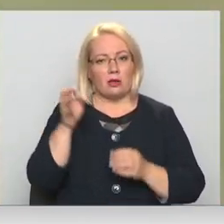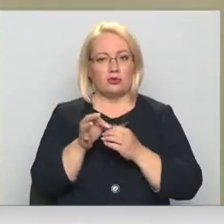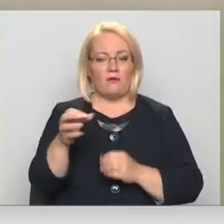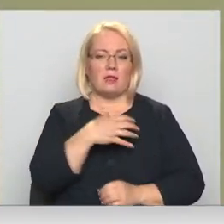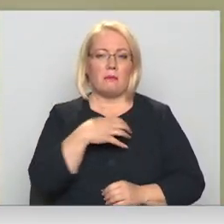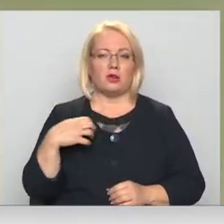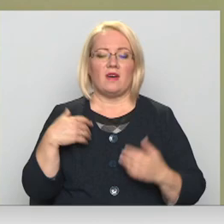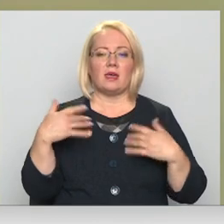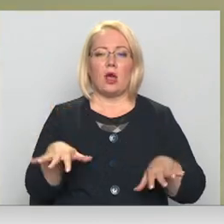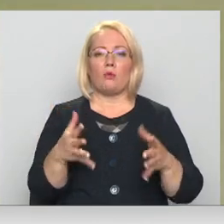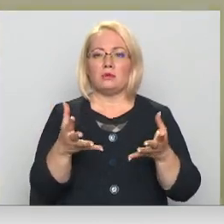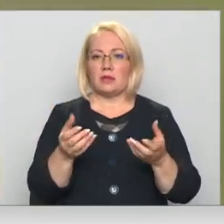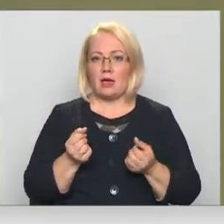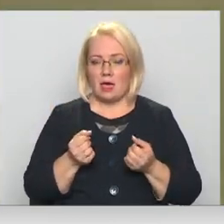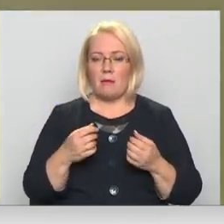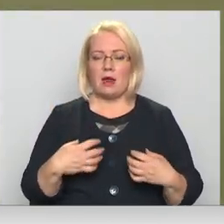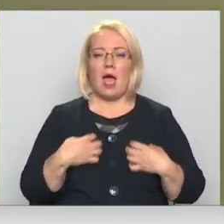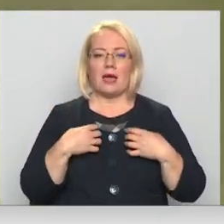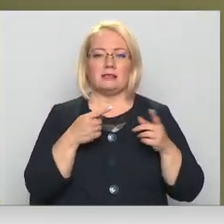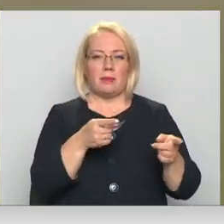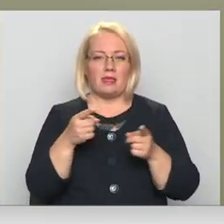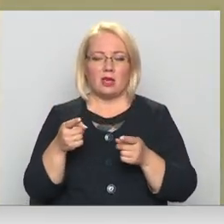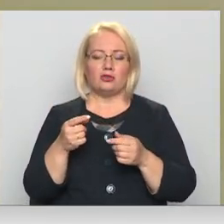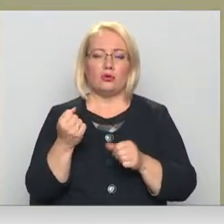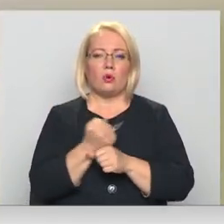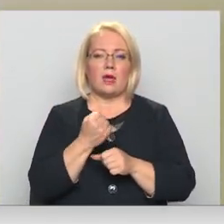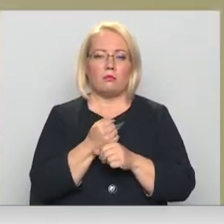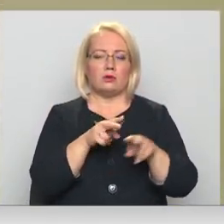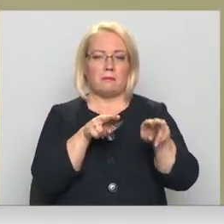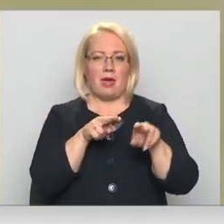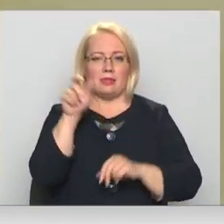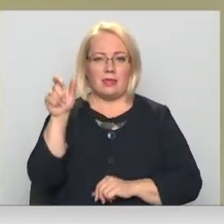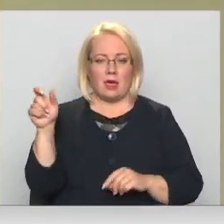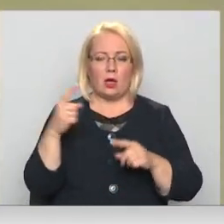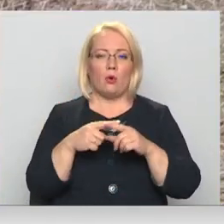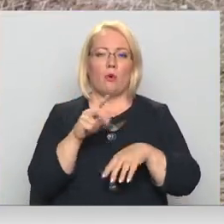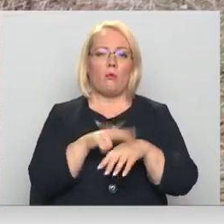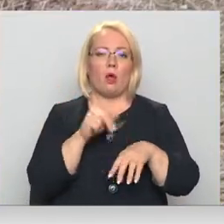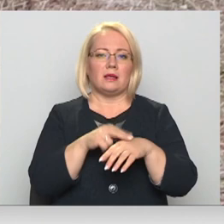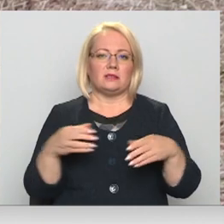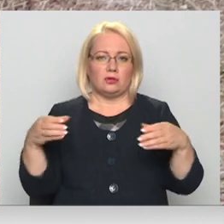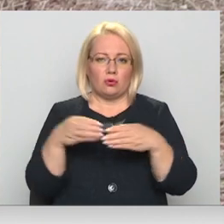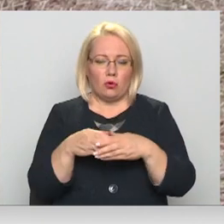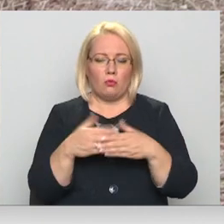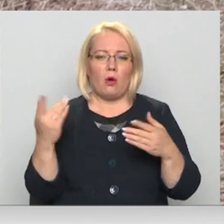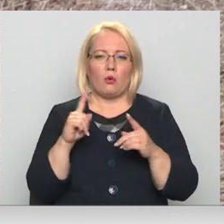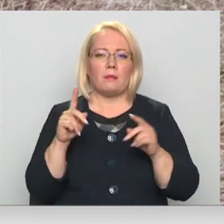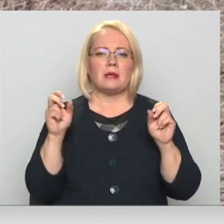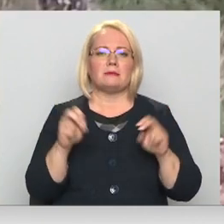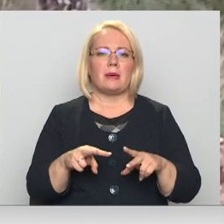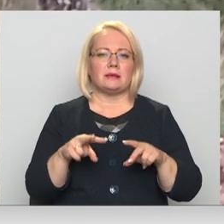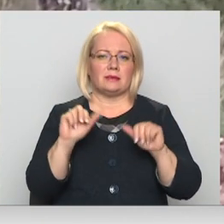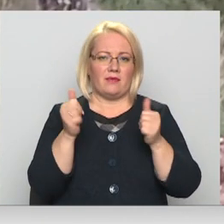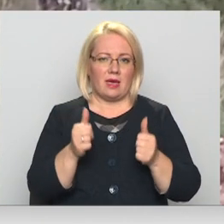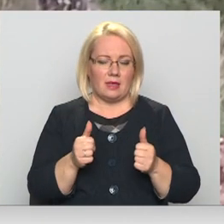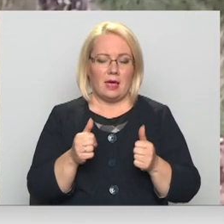to jau ir saņēmusi. Ar aizbiedēšanu nodarbosies mednieki un iespējams policijas rota, kuras arsenālā ir speclīdzekļi.